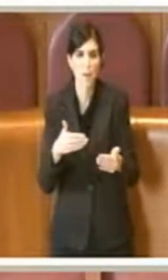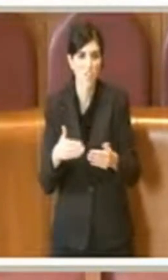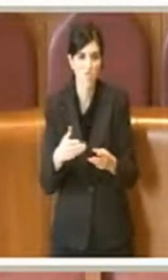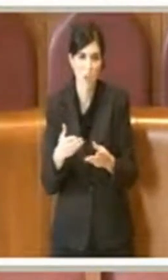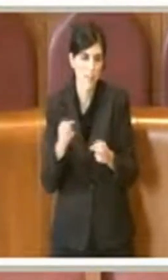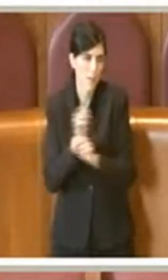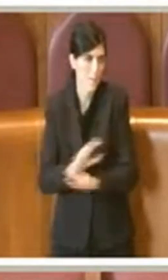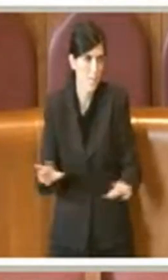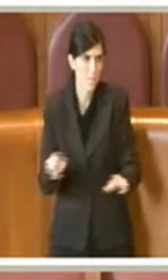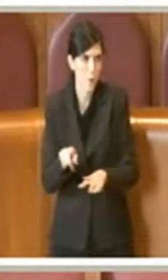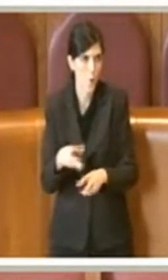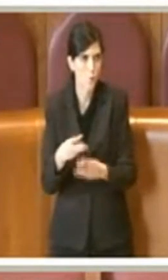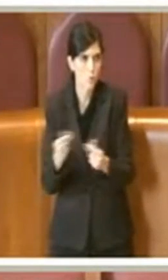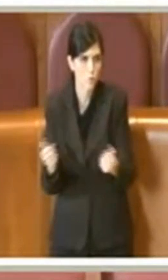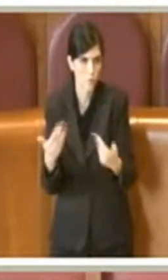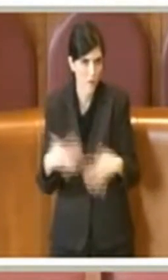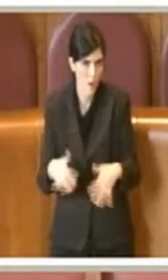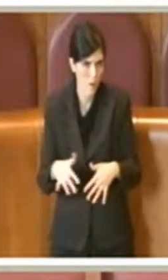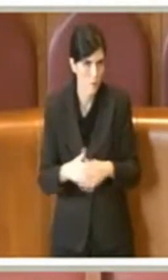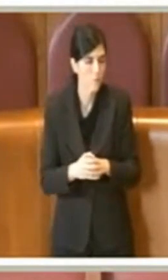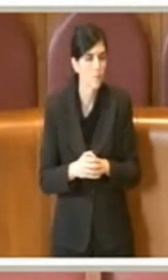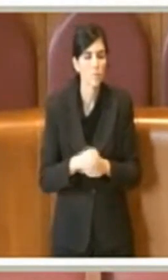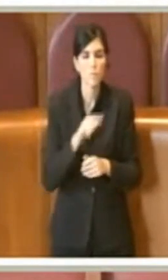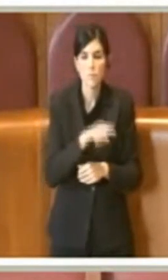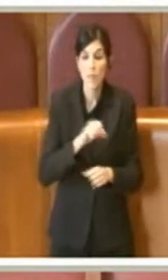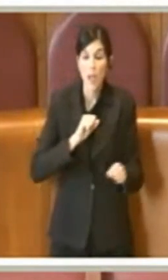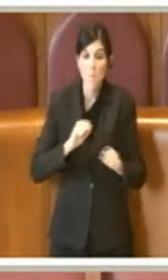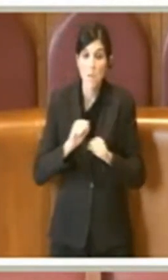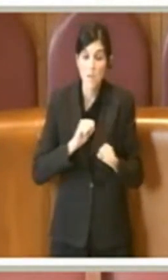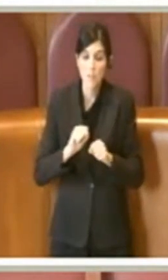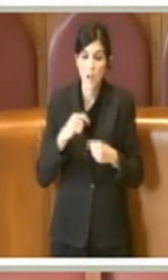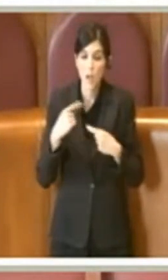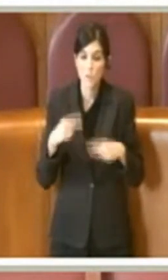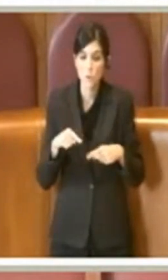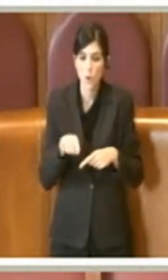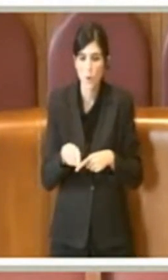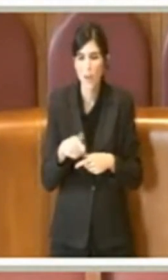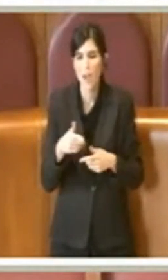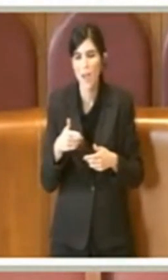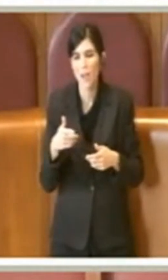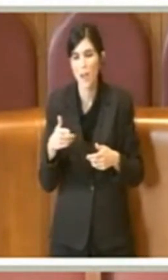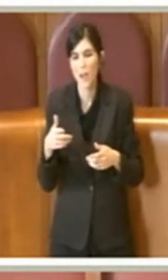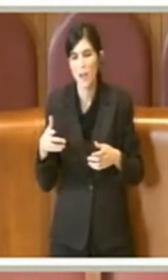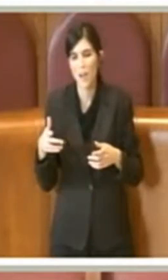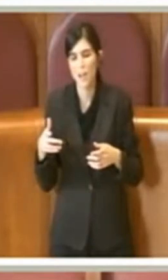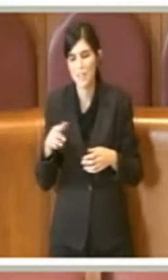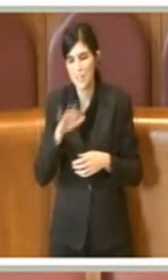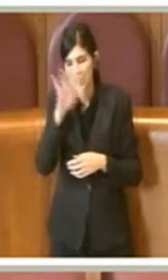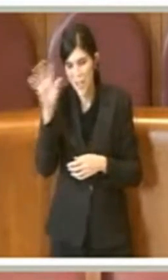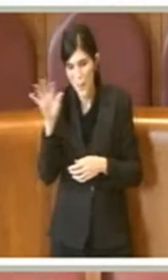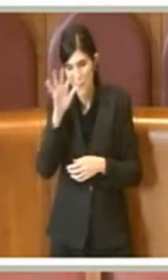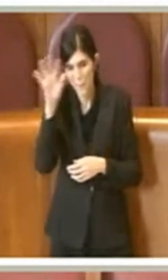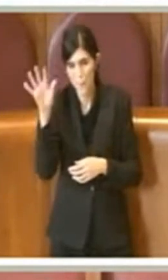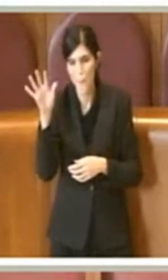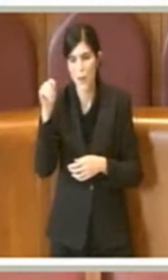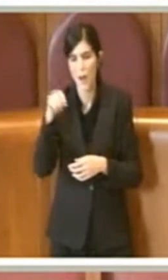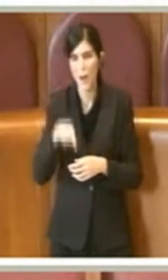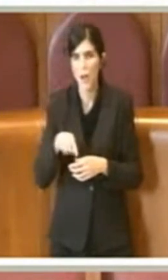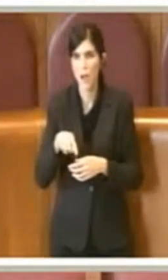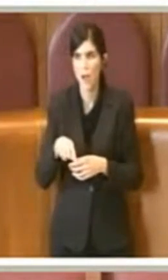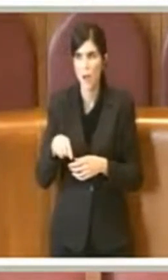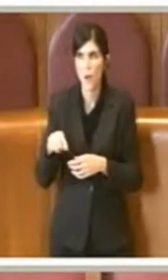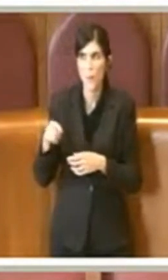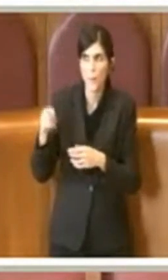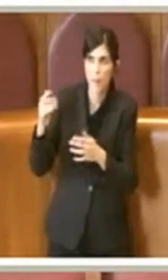Purtroppo però questa amministrazione sembra essere ancora sotto il fascino